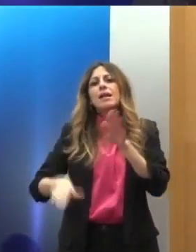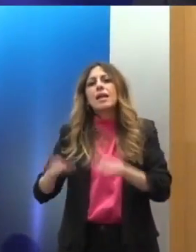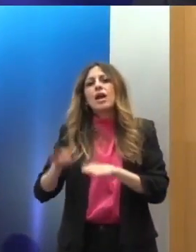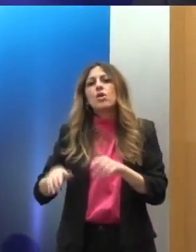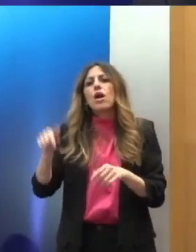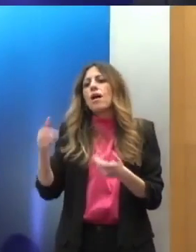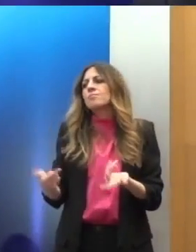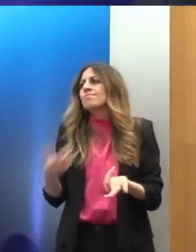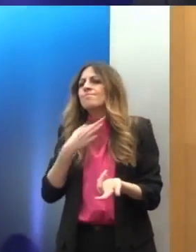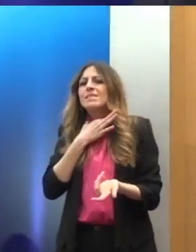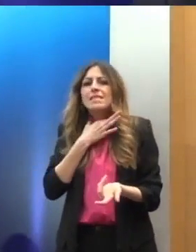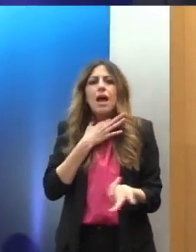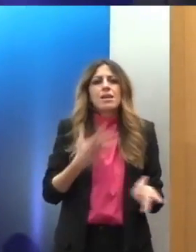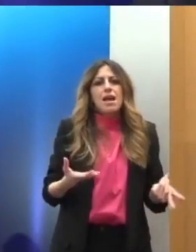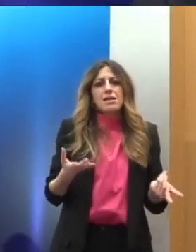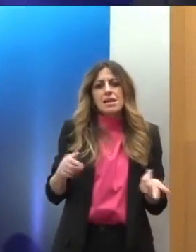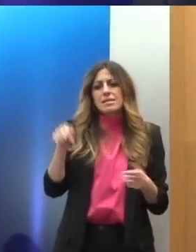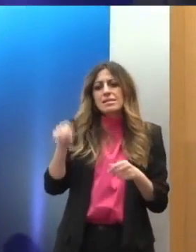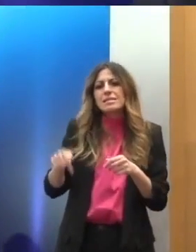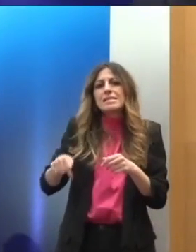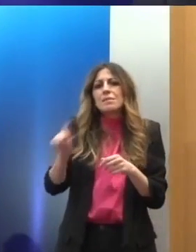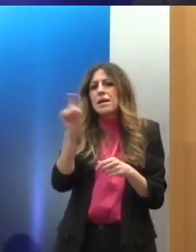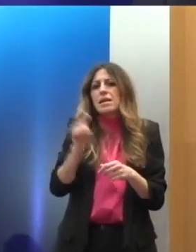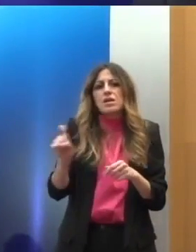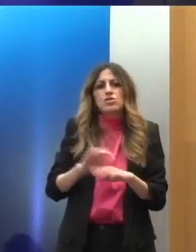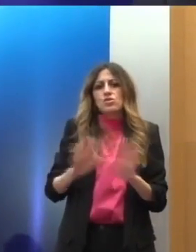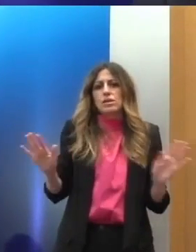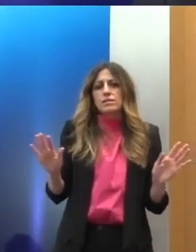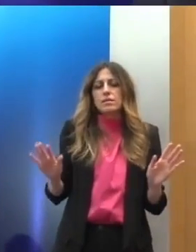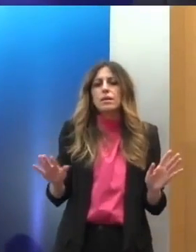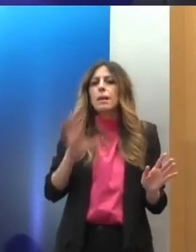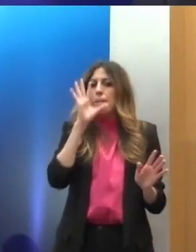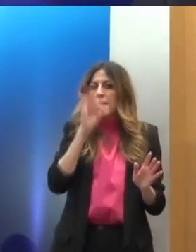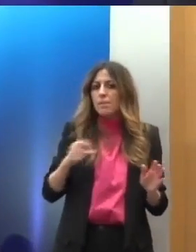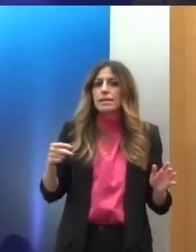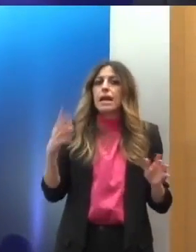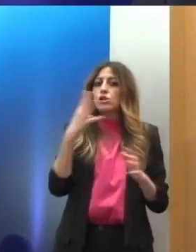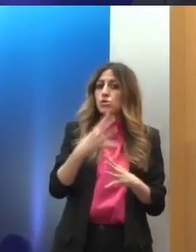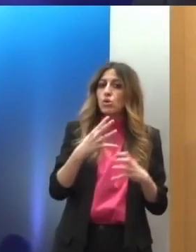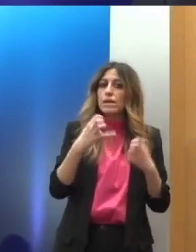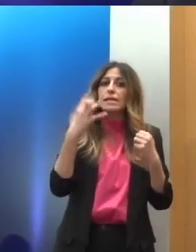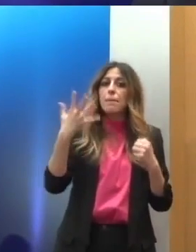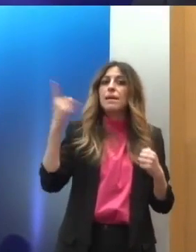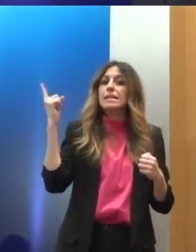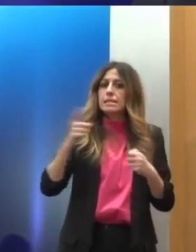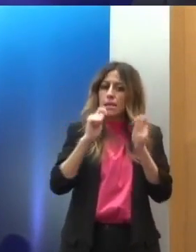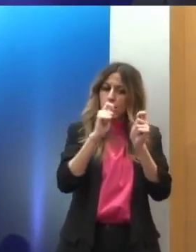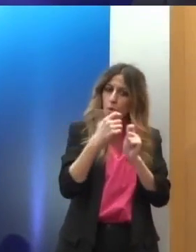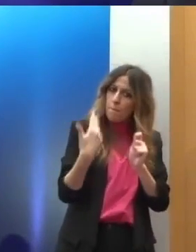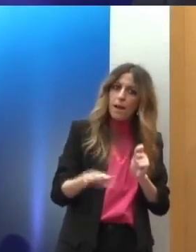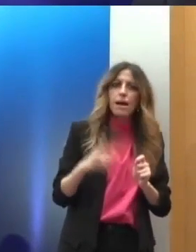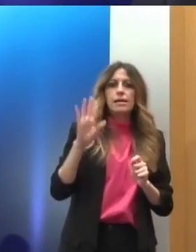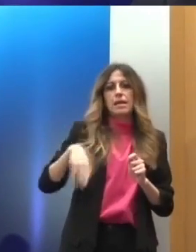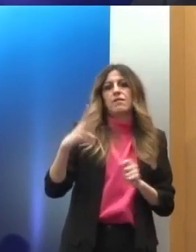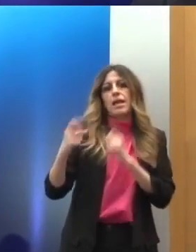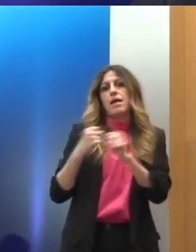οι ίδιες απαιτήσεις για όλες τις εθνικές αρχές. Έχουμε κάνει το 95% της δουλειάς τα τελευταία δύο χρόνια. Είμαστε